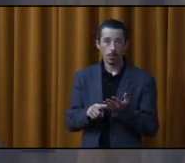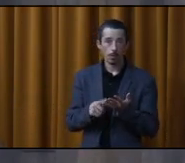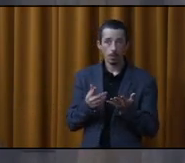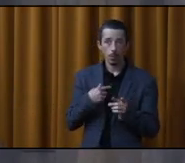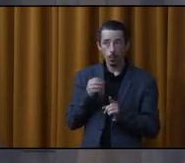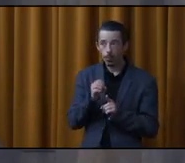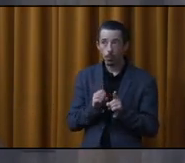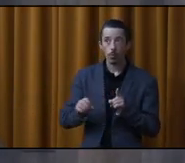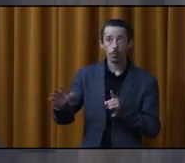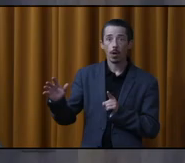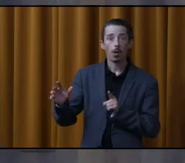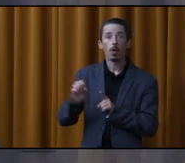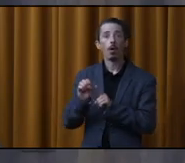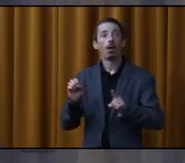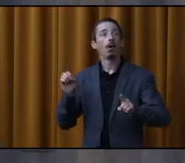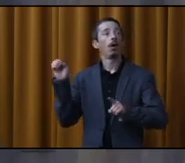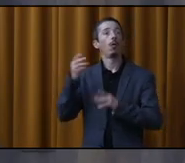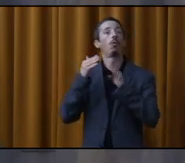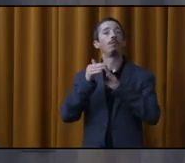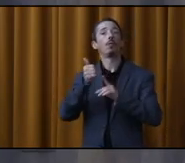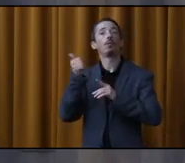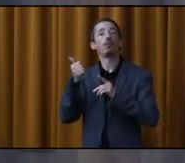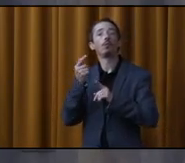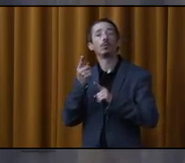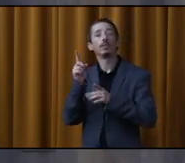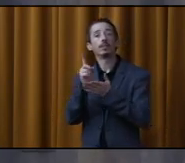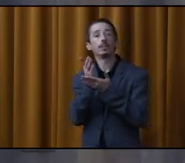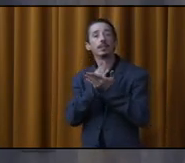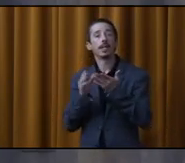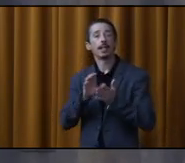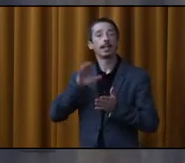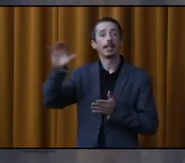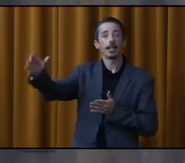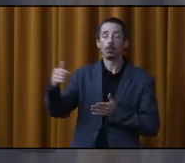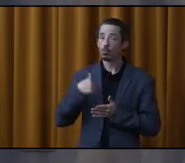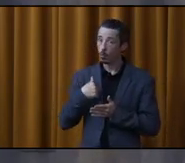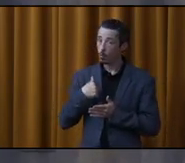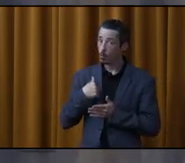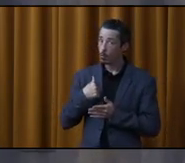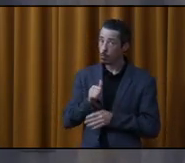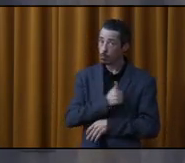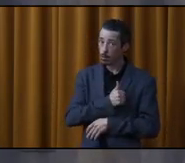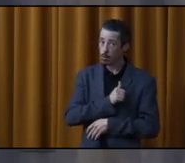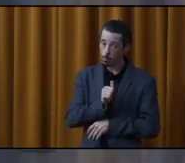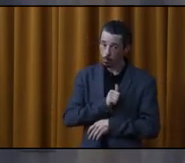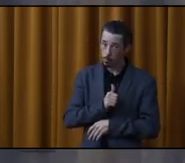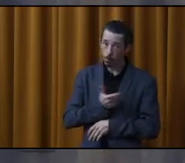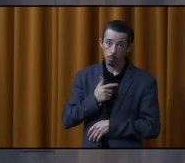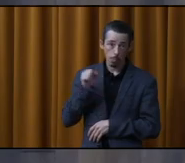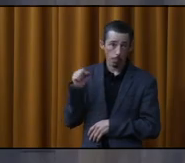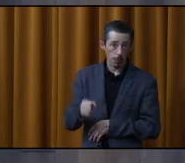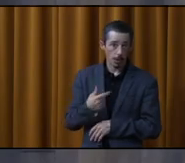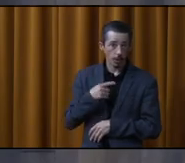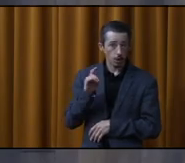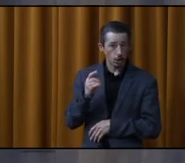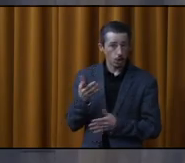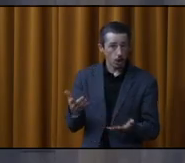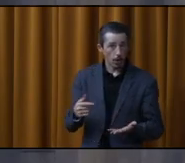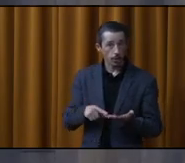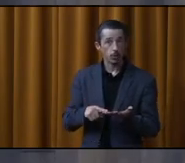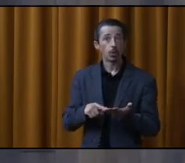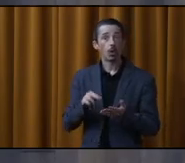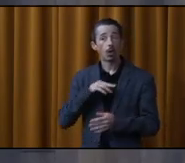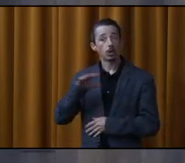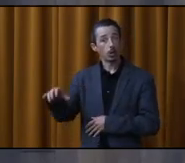et le parjeter ailleurs, dans une autre ville ou dans un autre district. Je suis un amateur moi-même, j'ai un propriétaire de chien que j'ai pris dans un